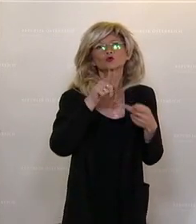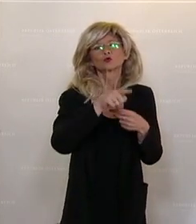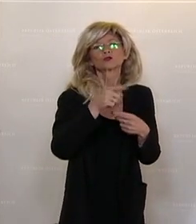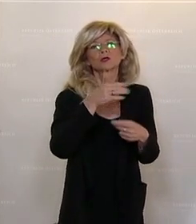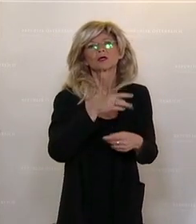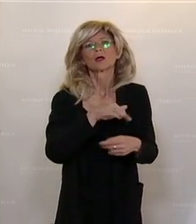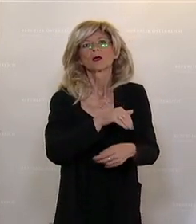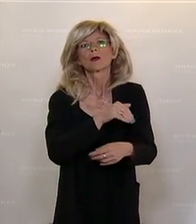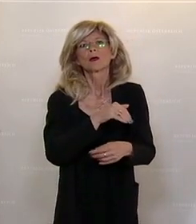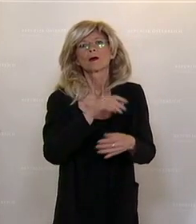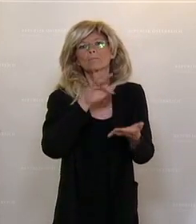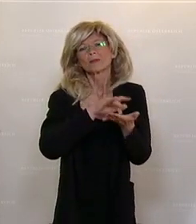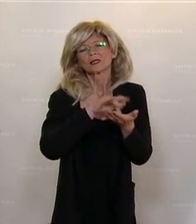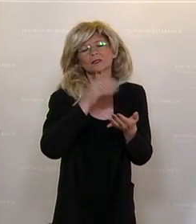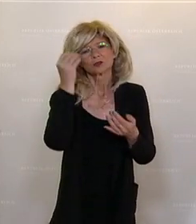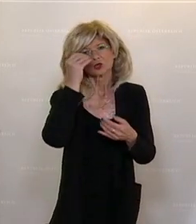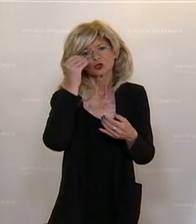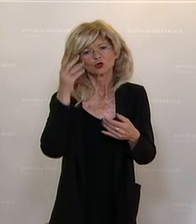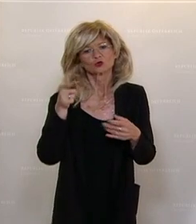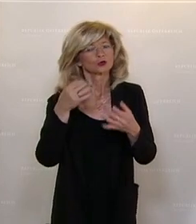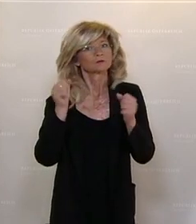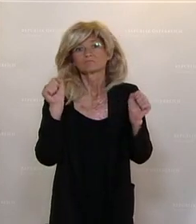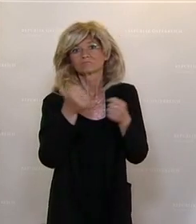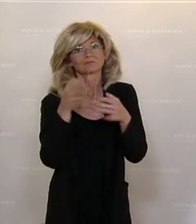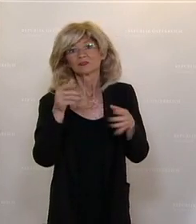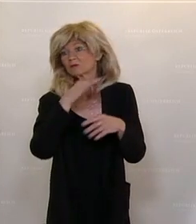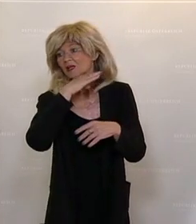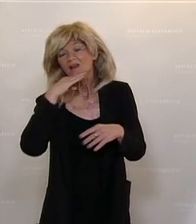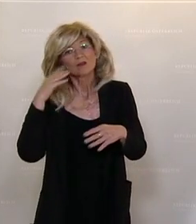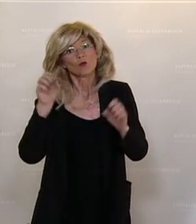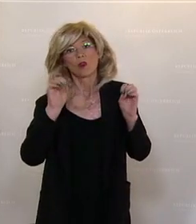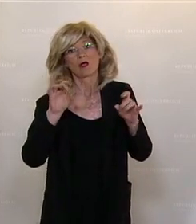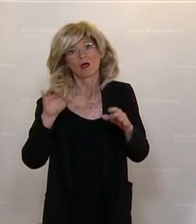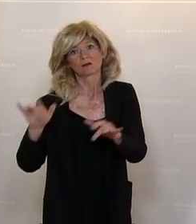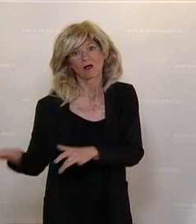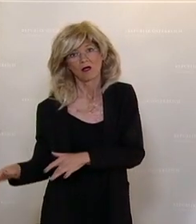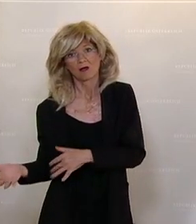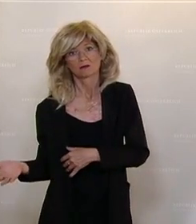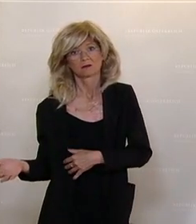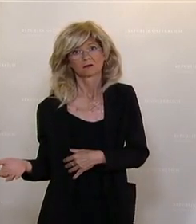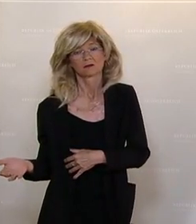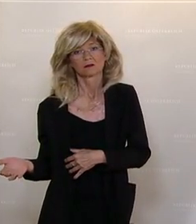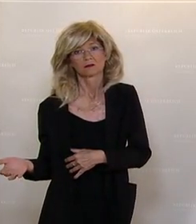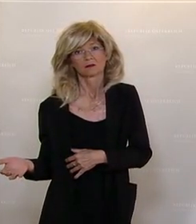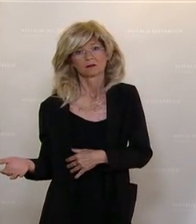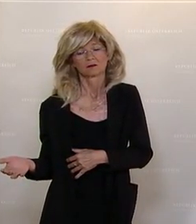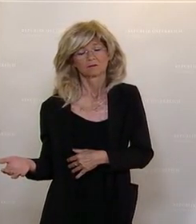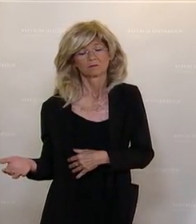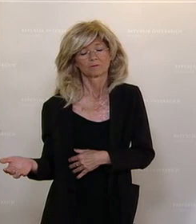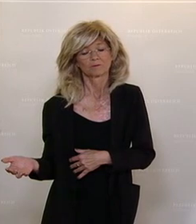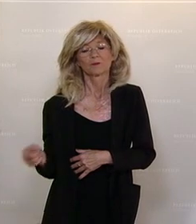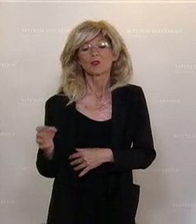eingesetzt wurden, weil das Lehrpersonal einfach nicht mehr in der ausreichenden Zahl vorhanden war. Es ist grundsätzlich auch für uns eine Frage,